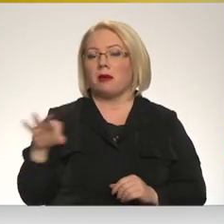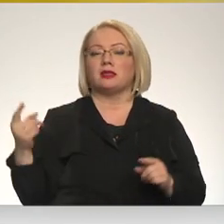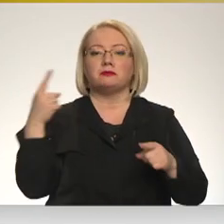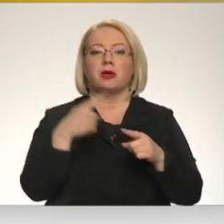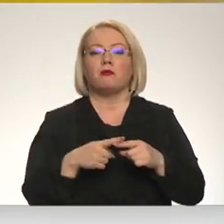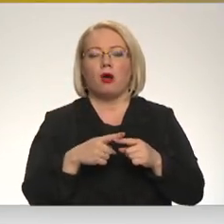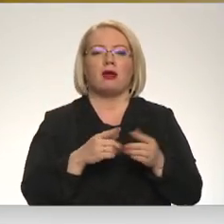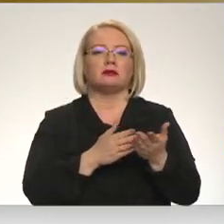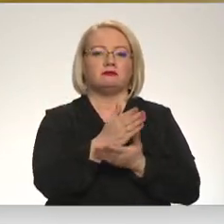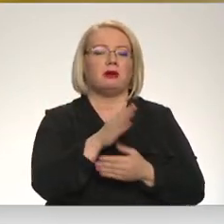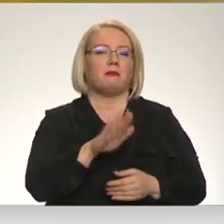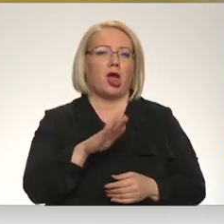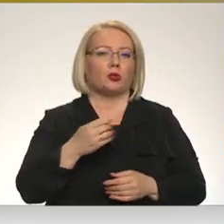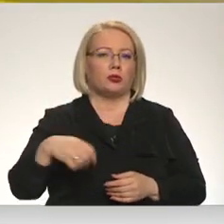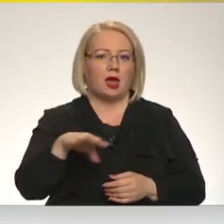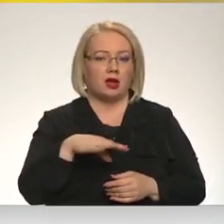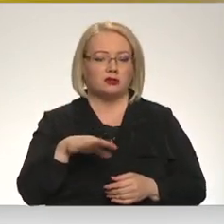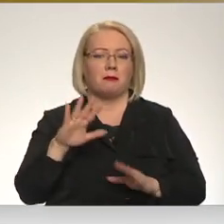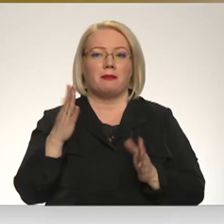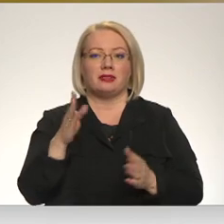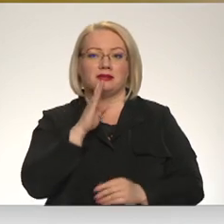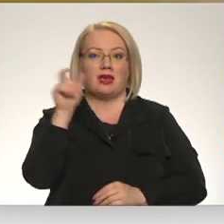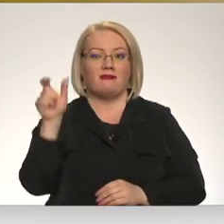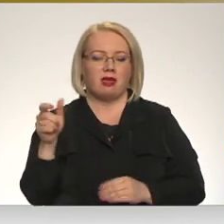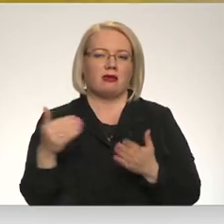uz bērndārzu, bet Lidija uz jaunu darbu.